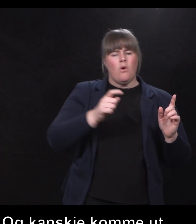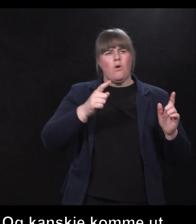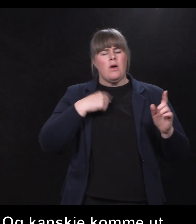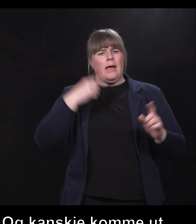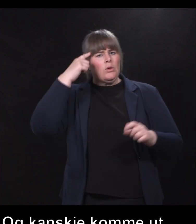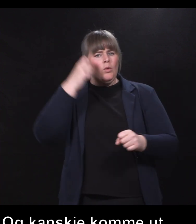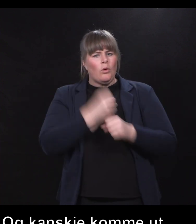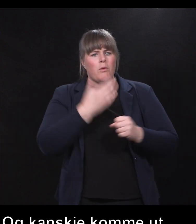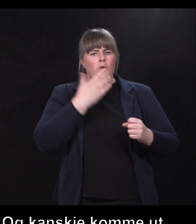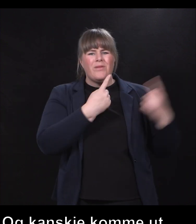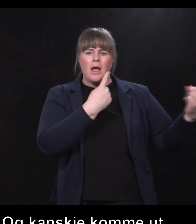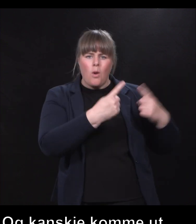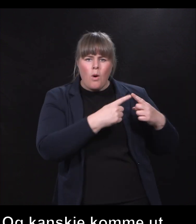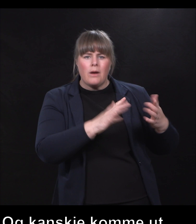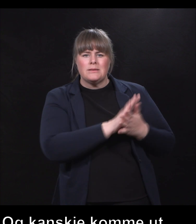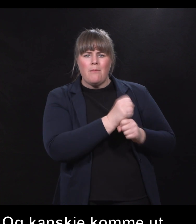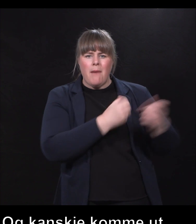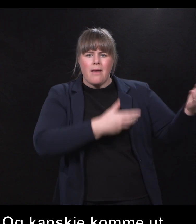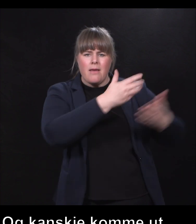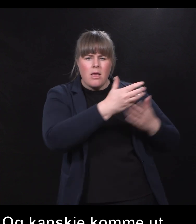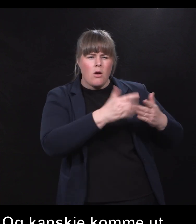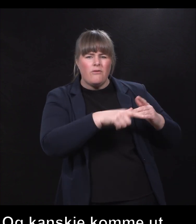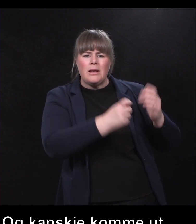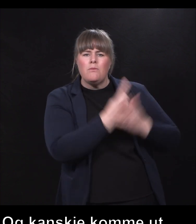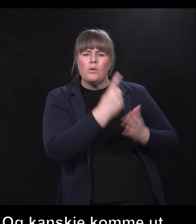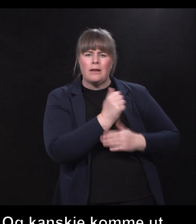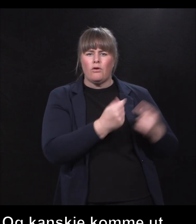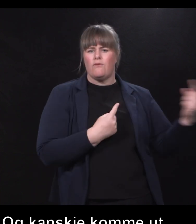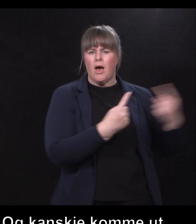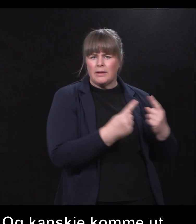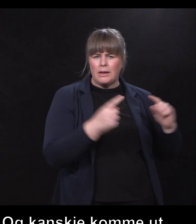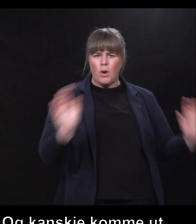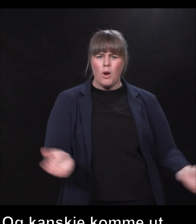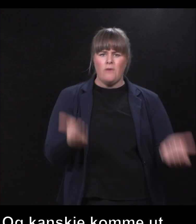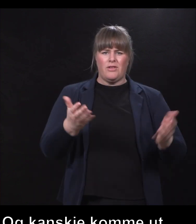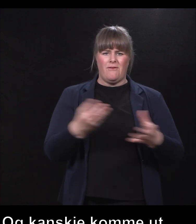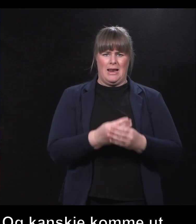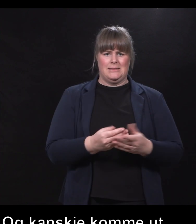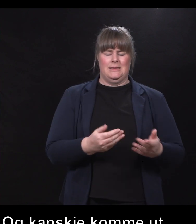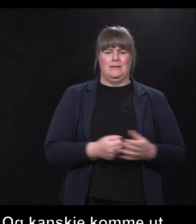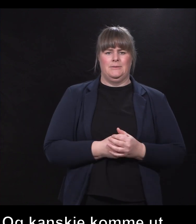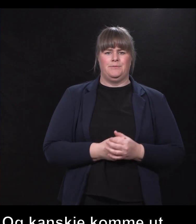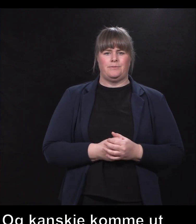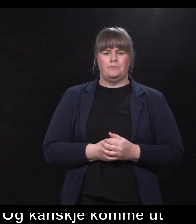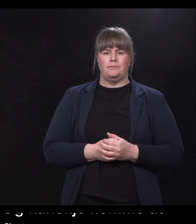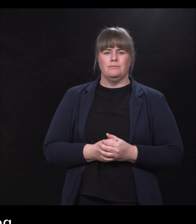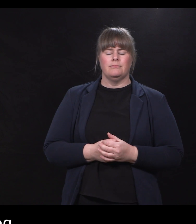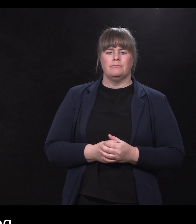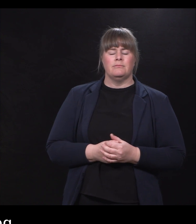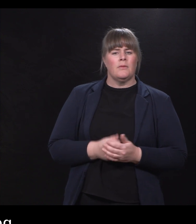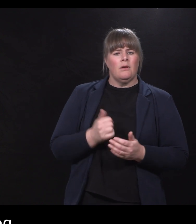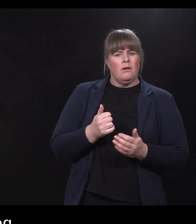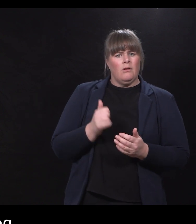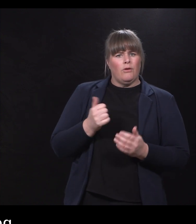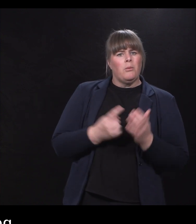de romene for handling for å løfte i fellesskap. For det handler jo også om muligheten til å kunne ta dette videre,